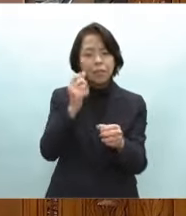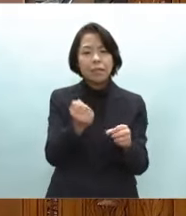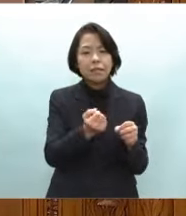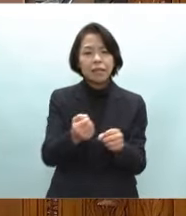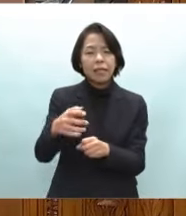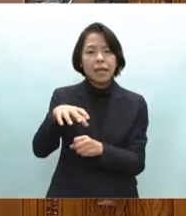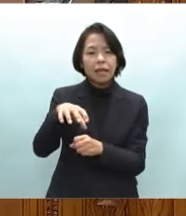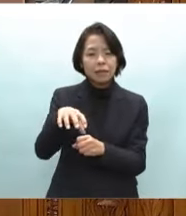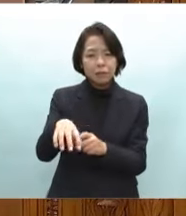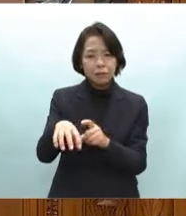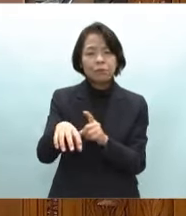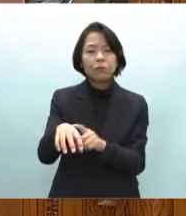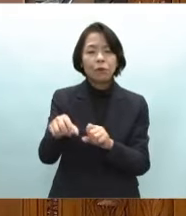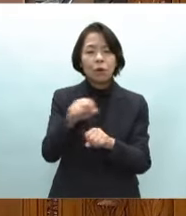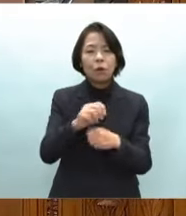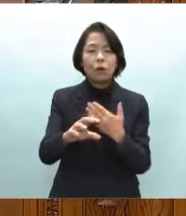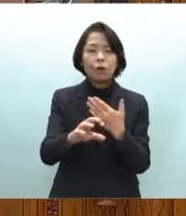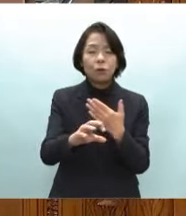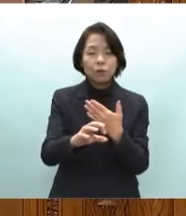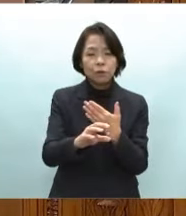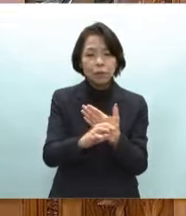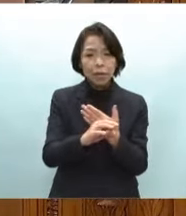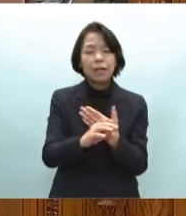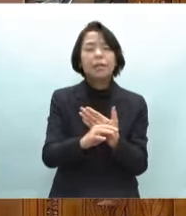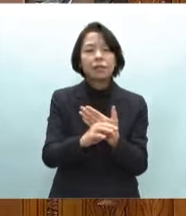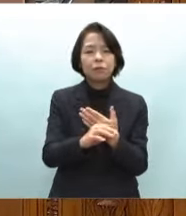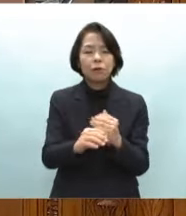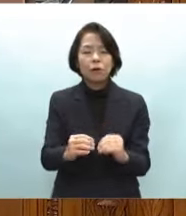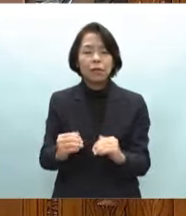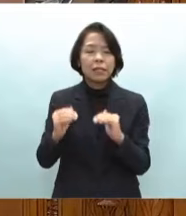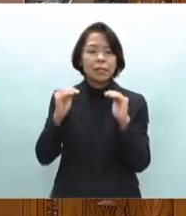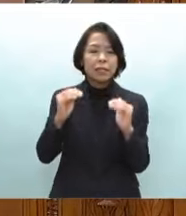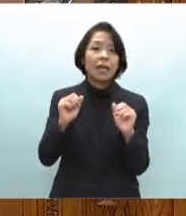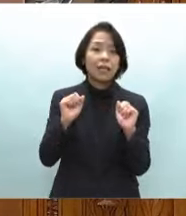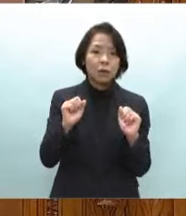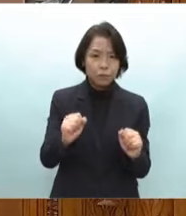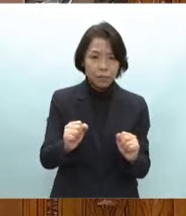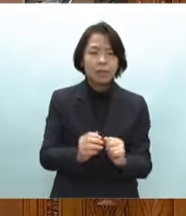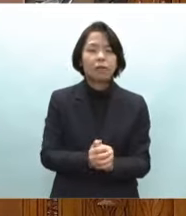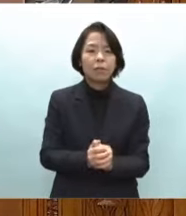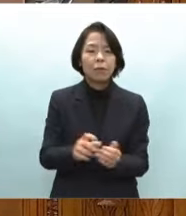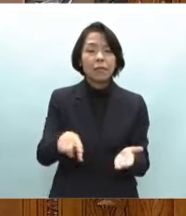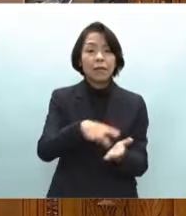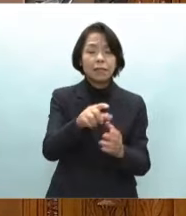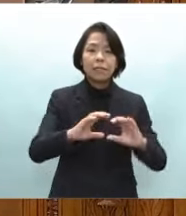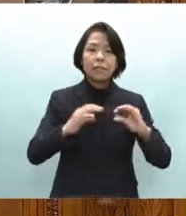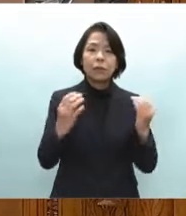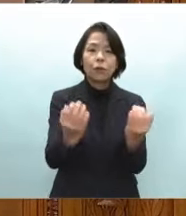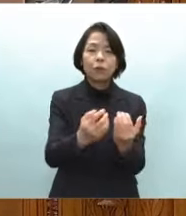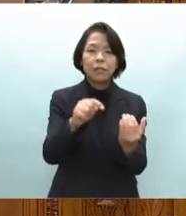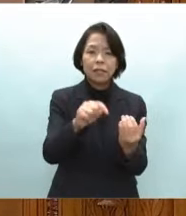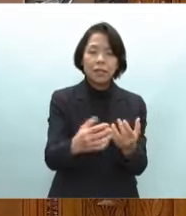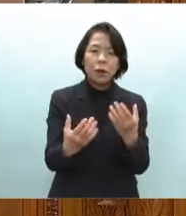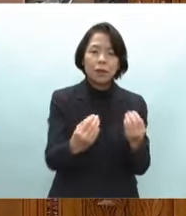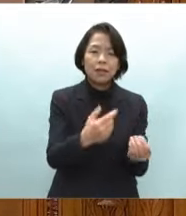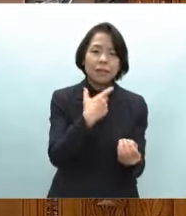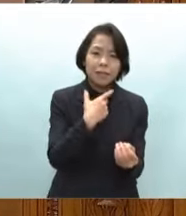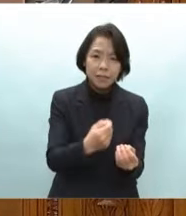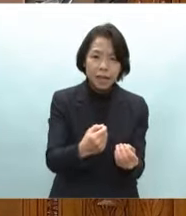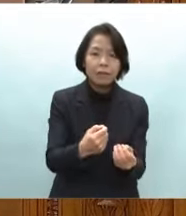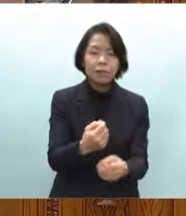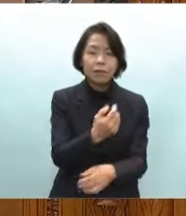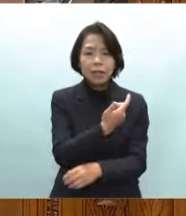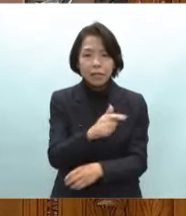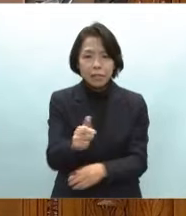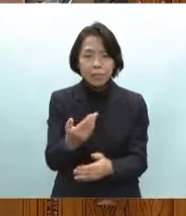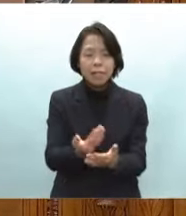基準の特例的な引上げを行ってきたほか地域のコミュニティを維持したいといった多様なニー